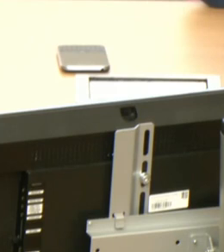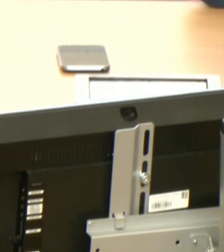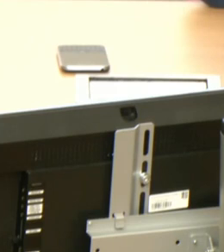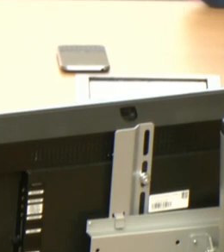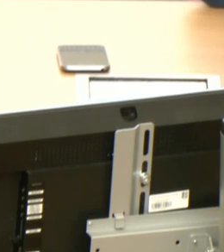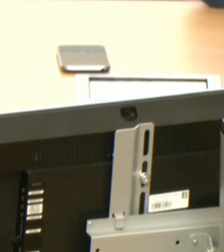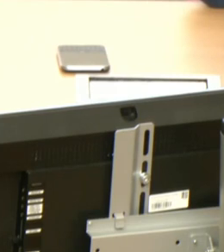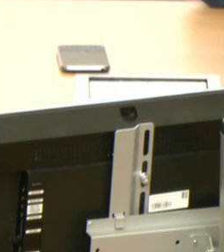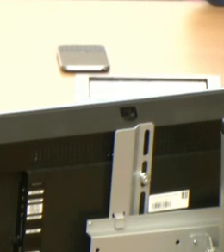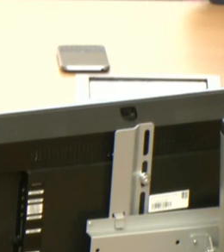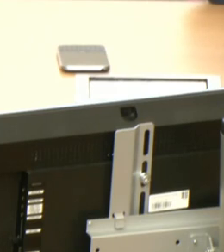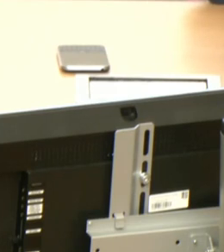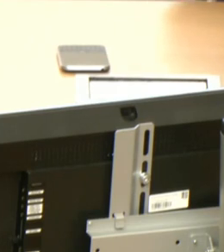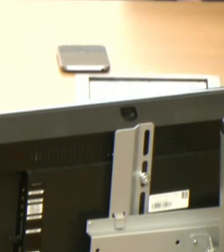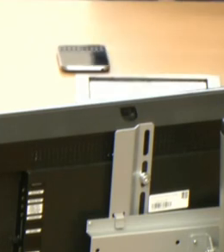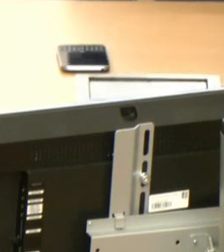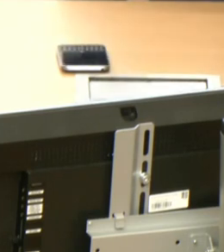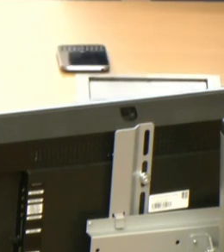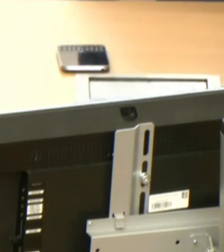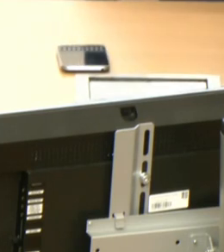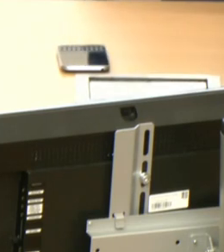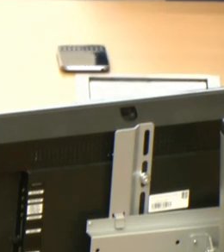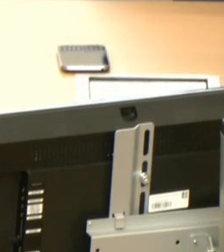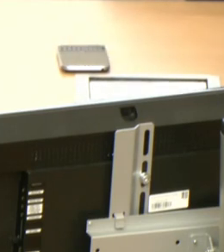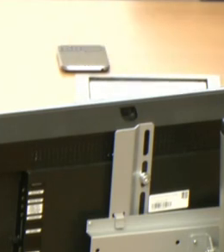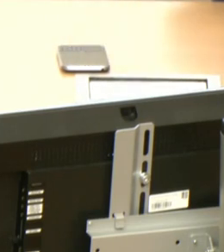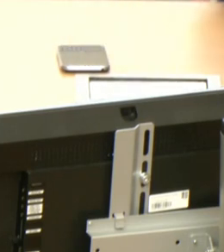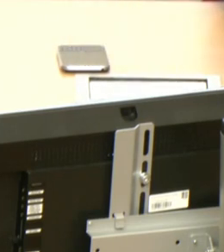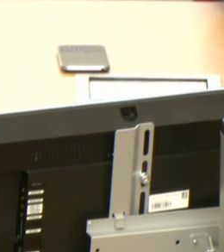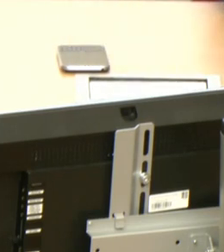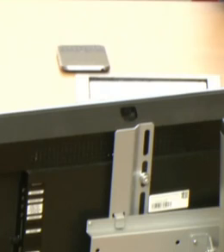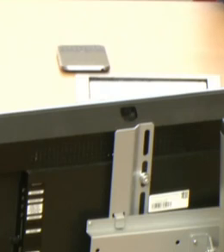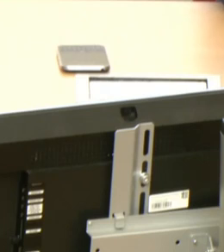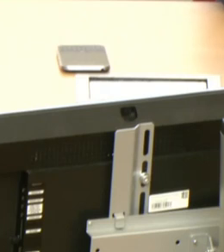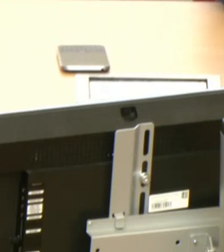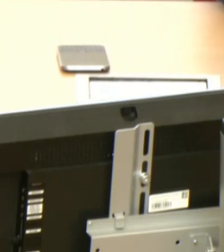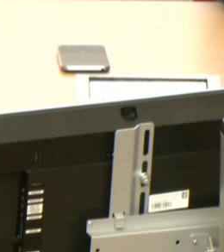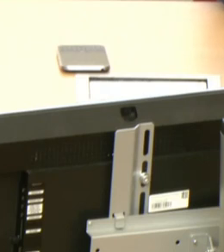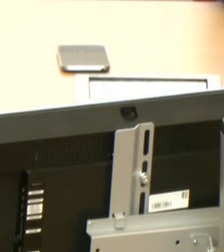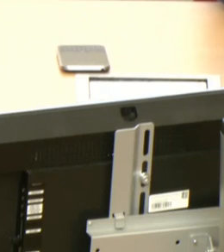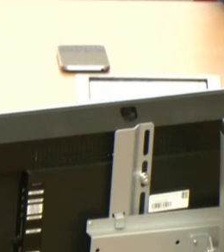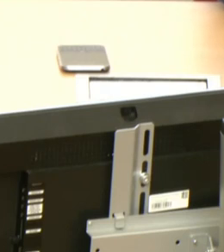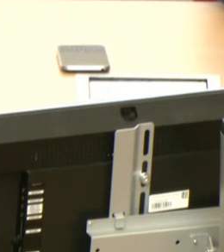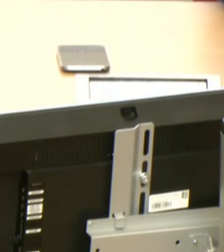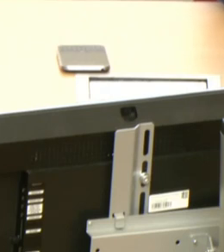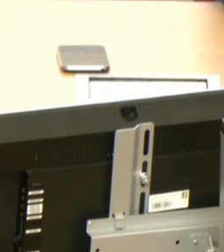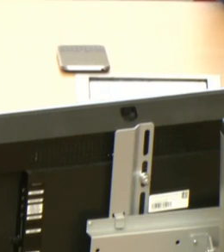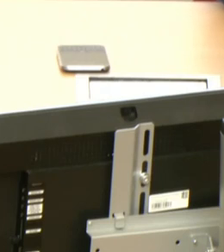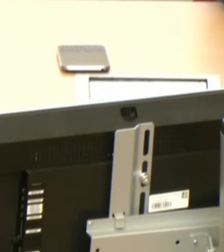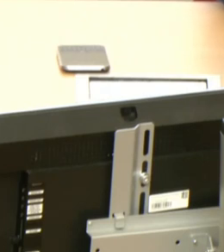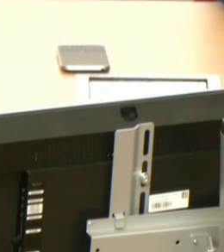Jetzt können Sie sich mal ausrechnen, wie viel das mal die Anzahl der Jahre ist, seitdem das her ist.